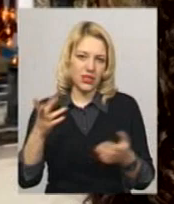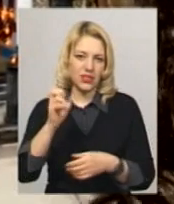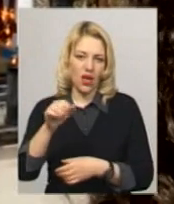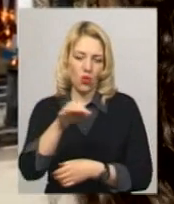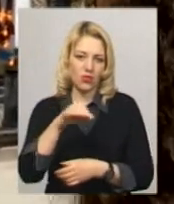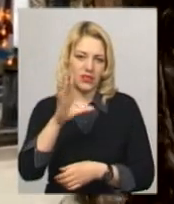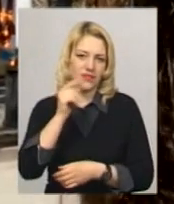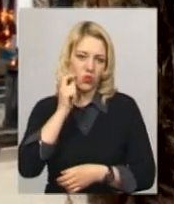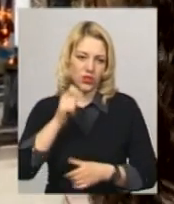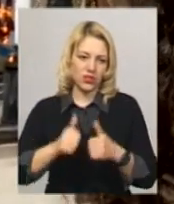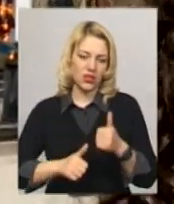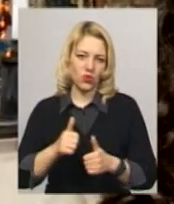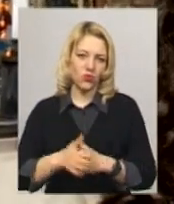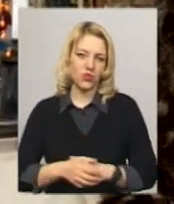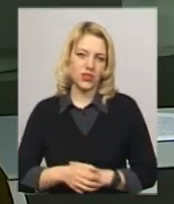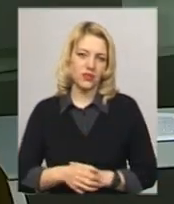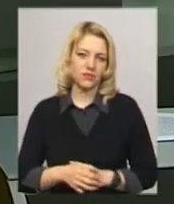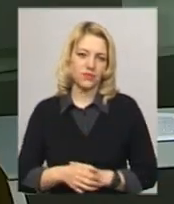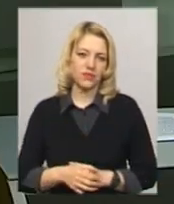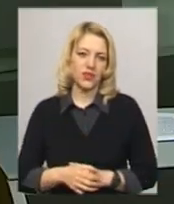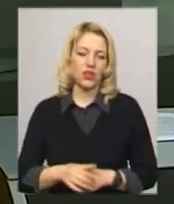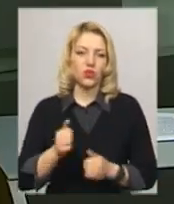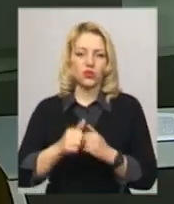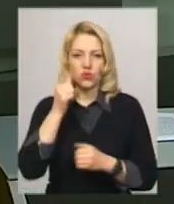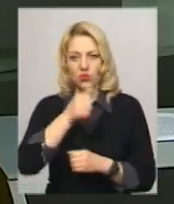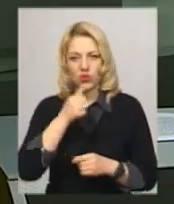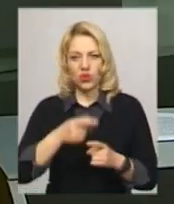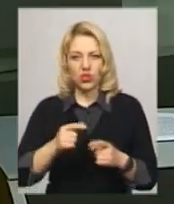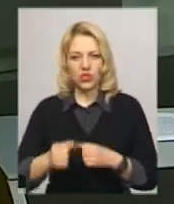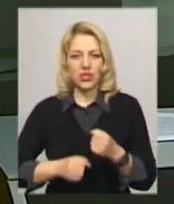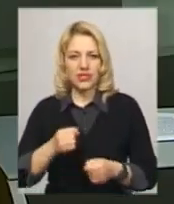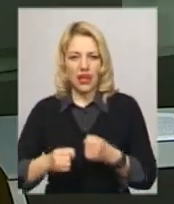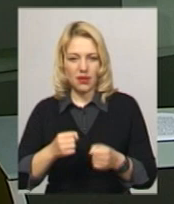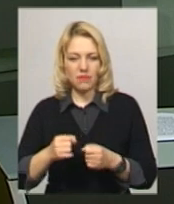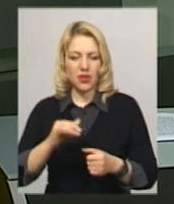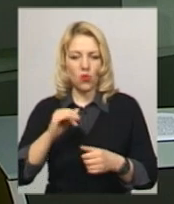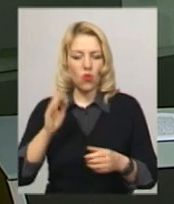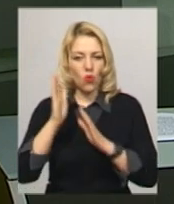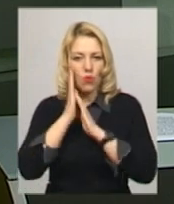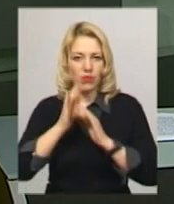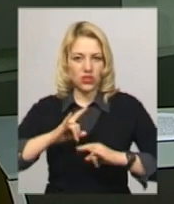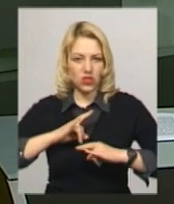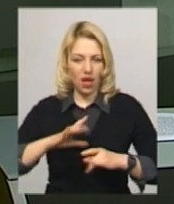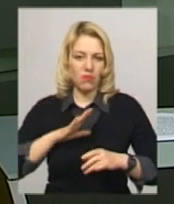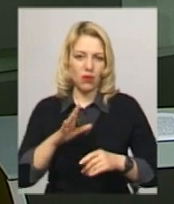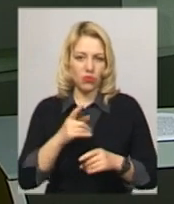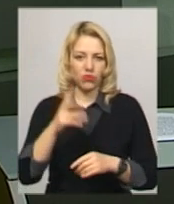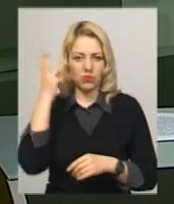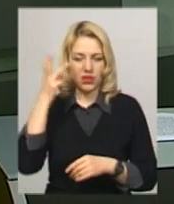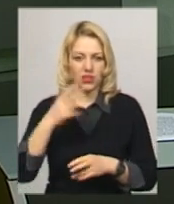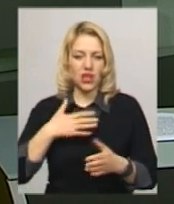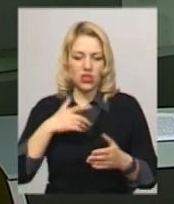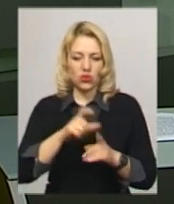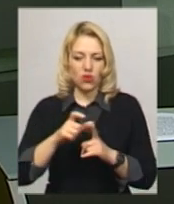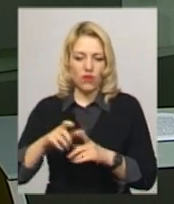всеукраїнських комплексах. Щорічний фан-забіг у піжамах відбувся сьогодні у Хмельницькому. За словами голови громадської